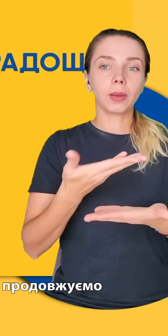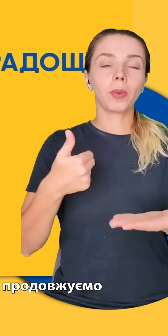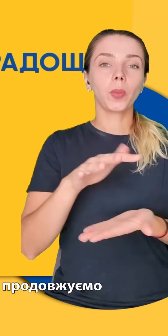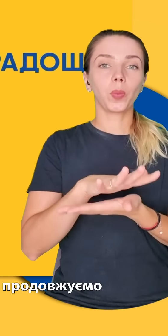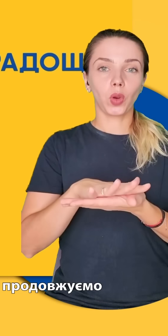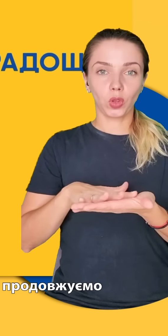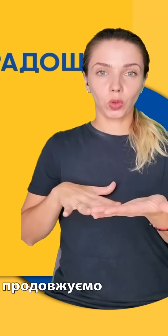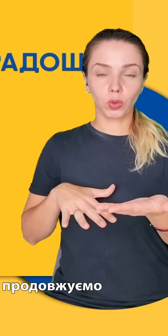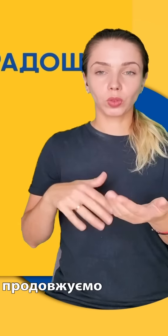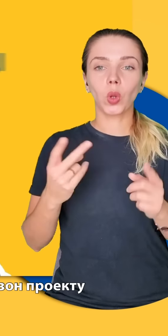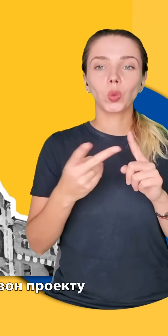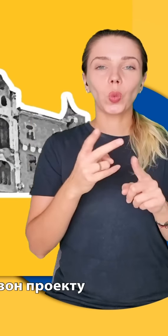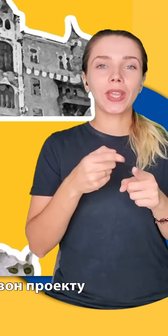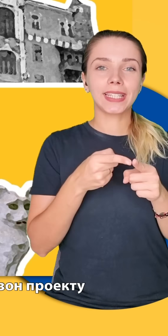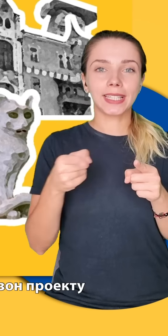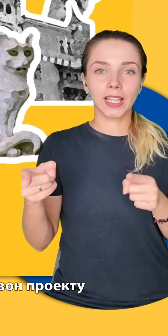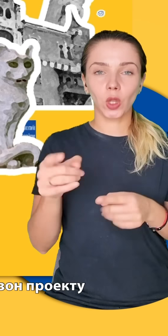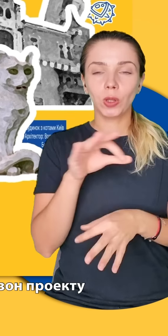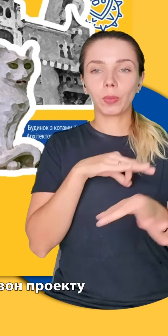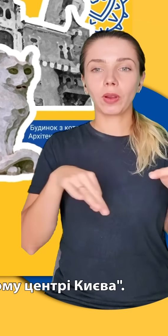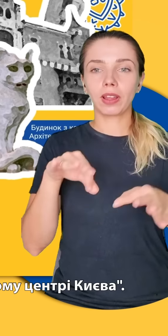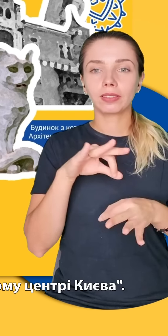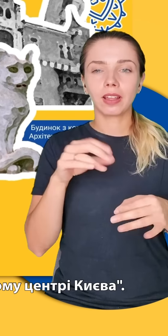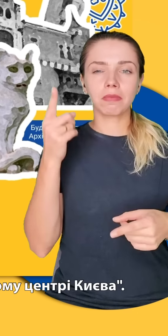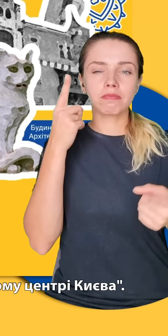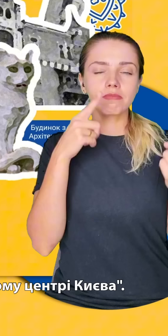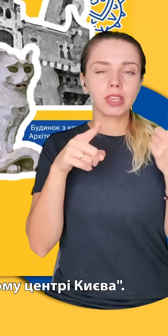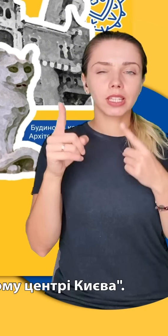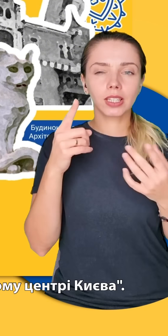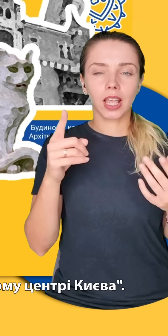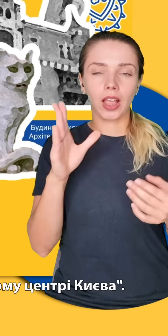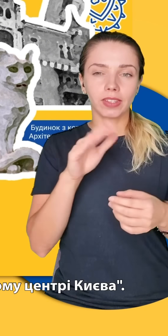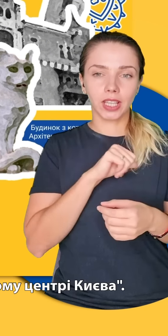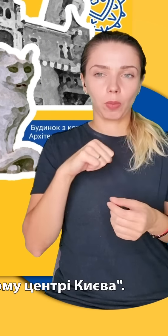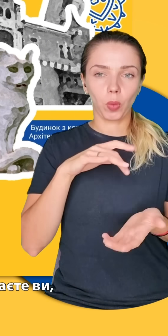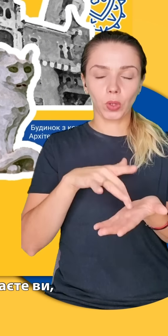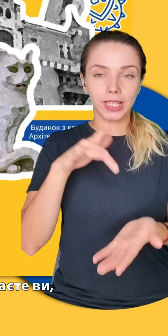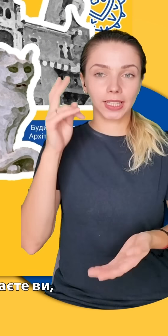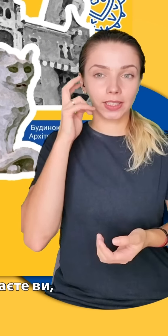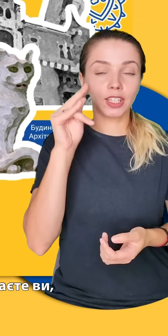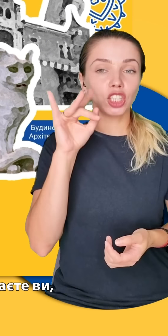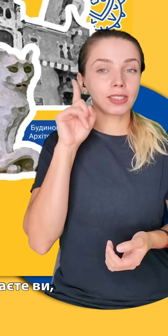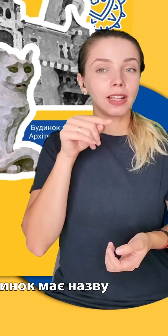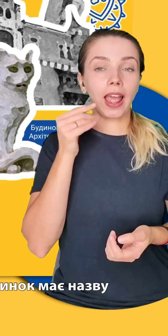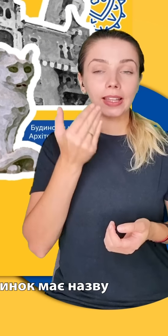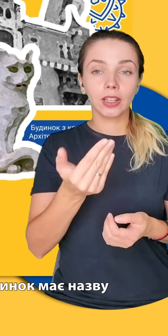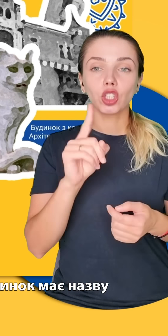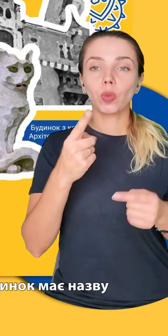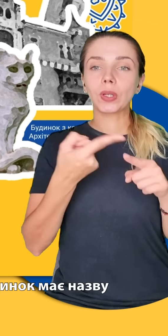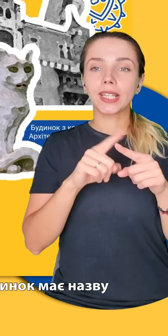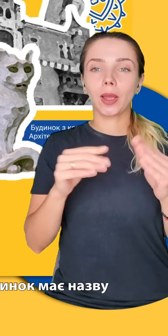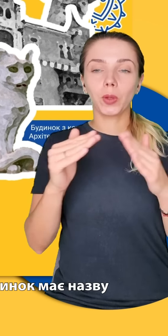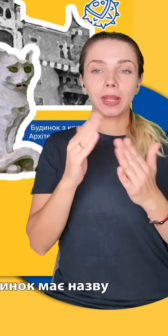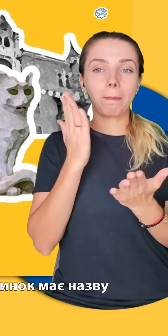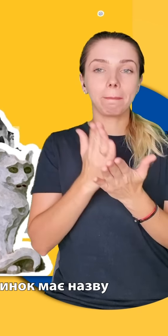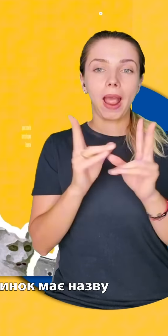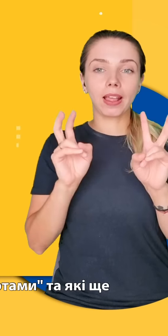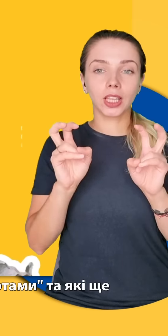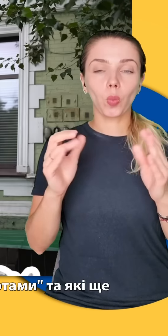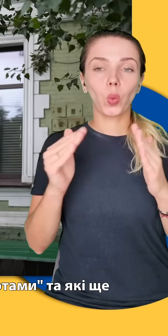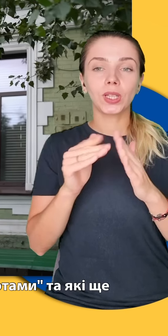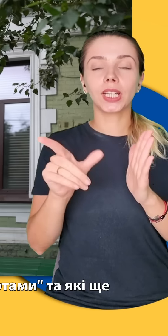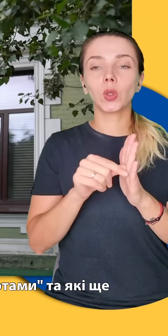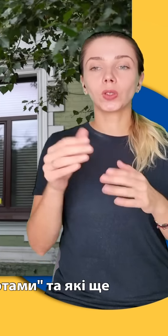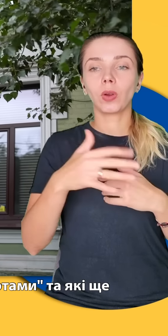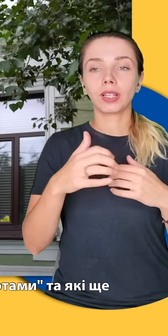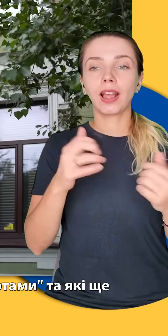Сьогодні ми продовжуємо другий сезон проєкту «Містика в самому центрі Києва». Чи знаєте ви, чому цей будинок має назву